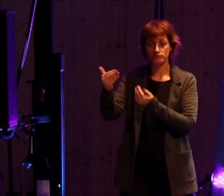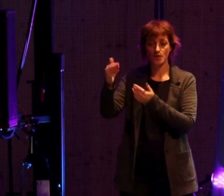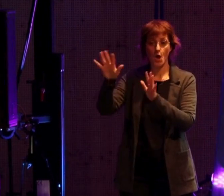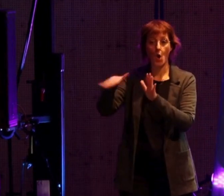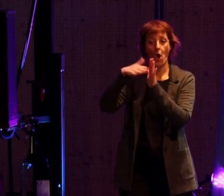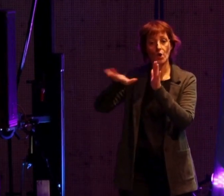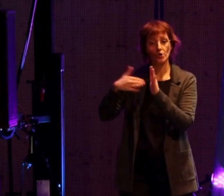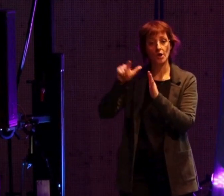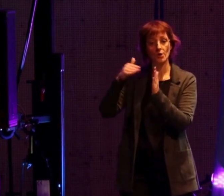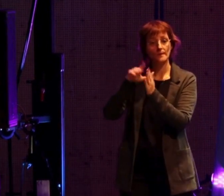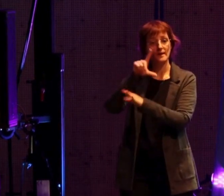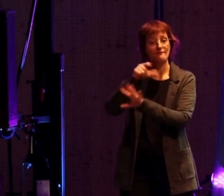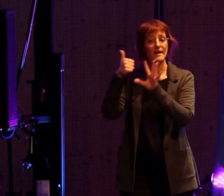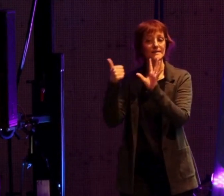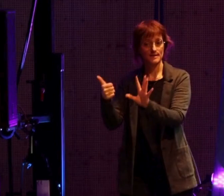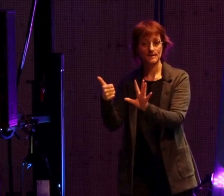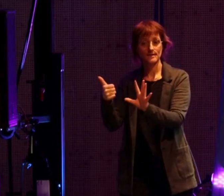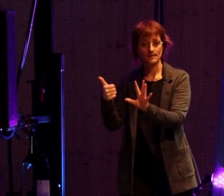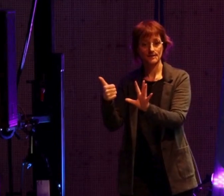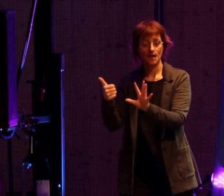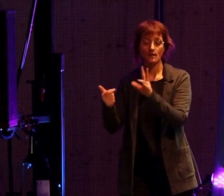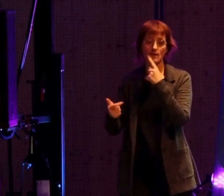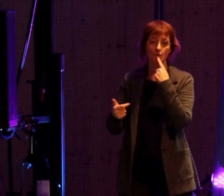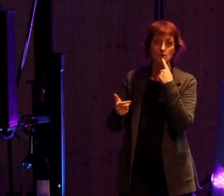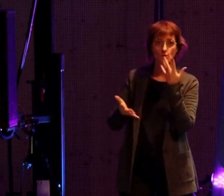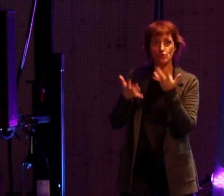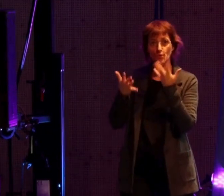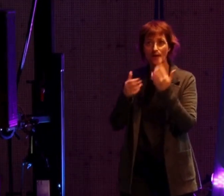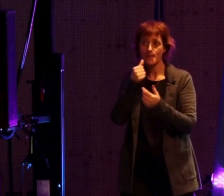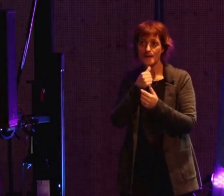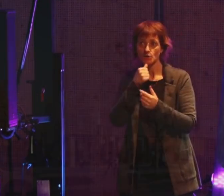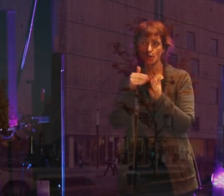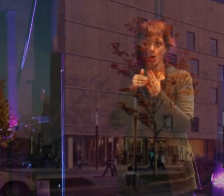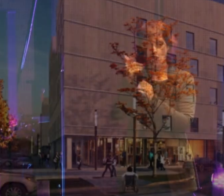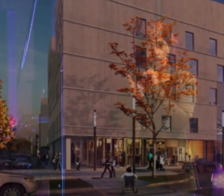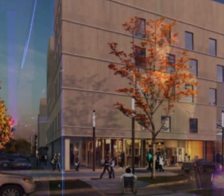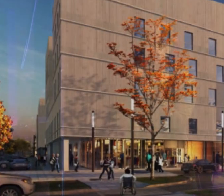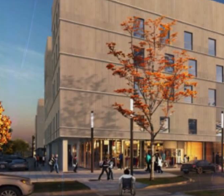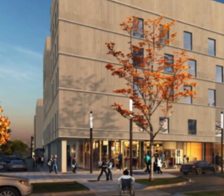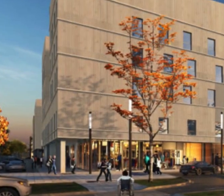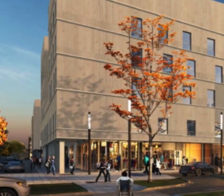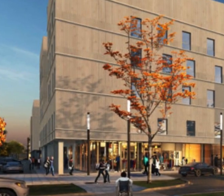'automne 2026, c'est-à-dire d'ici à peu près deux ans et demi.